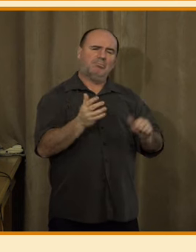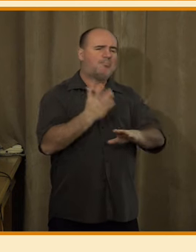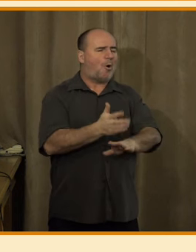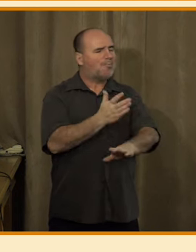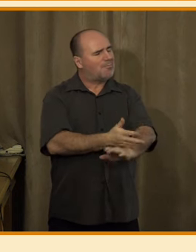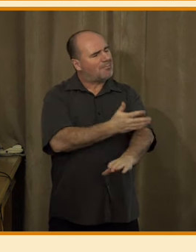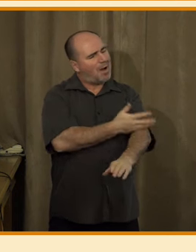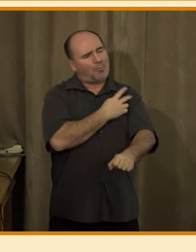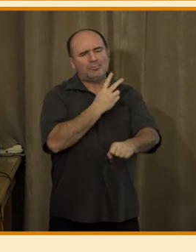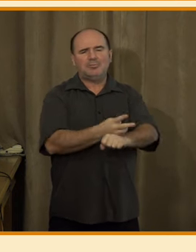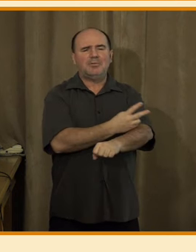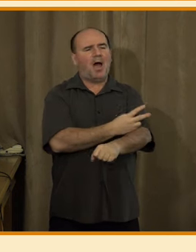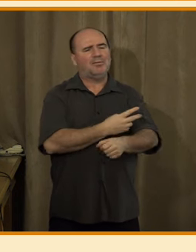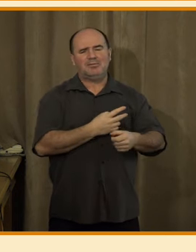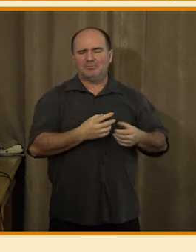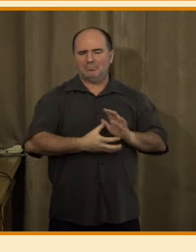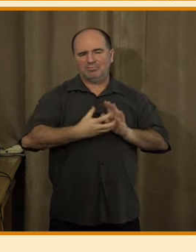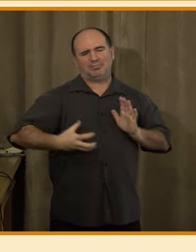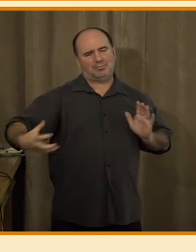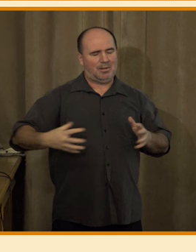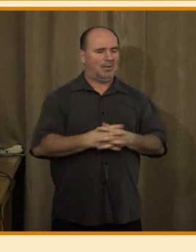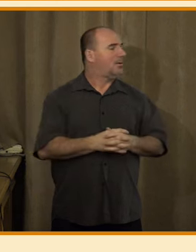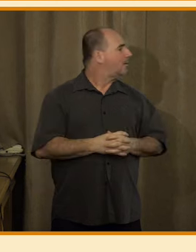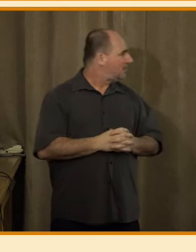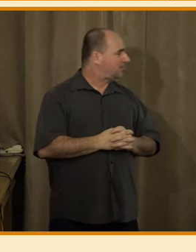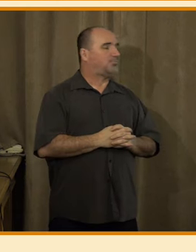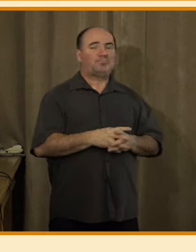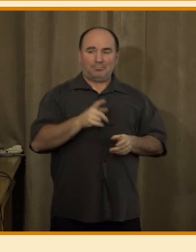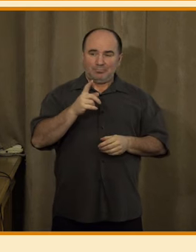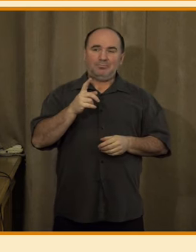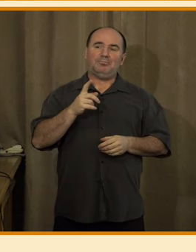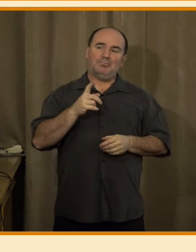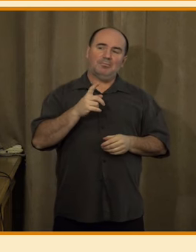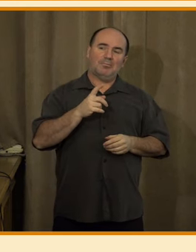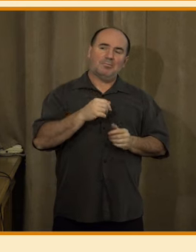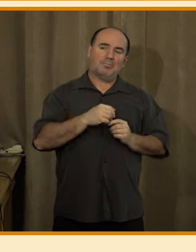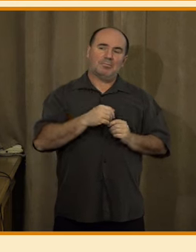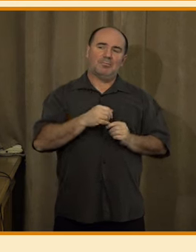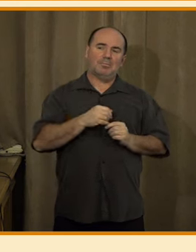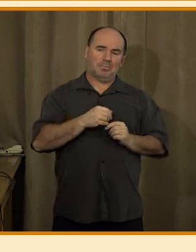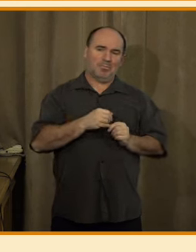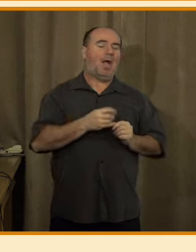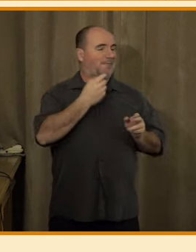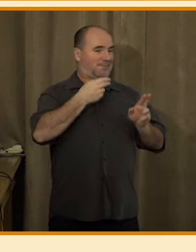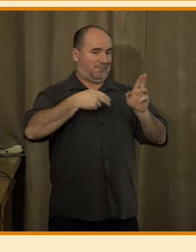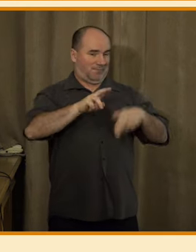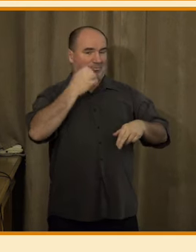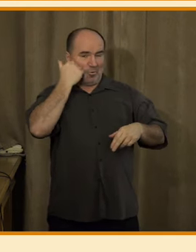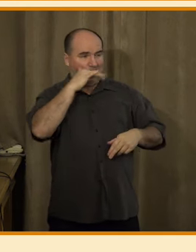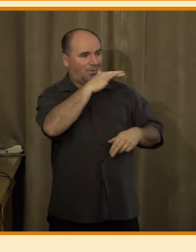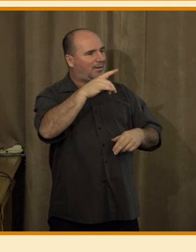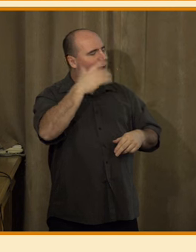jsou tedy spíše ano, nebo úplně ano, rozhodně ano. Takže většina lidí si myslí, že